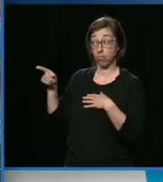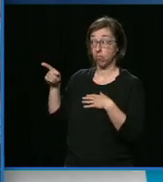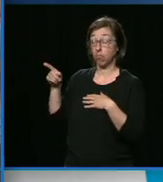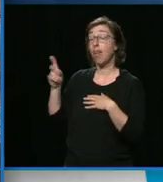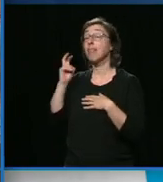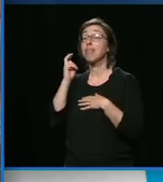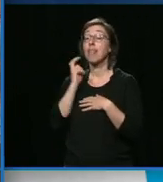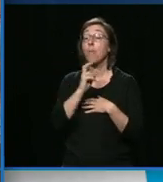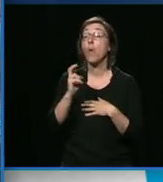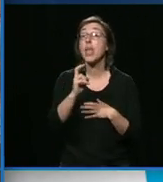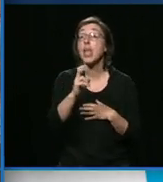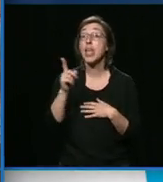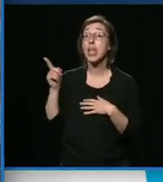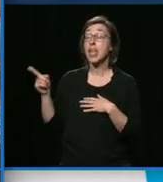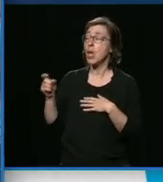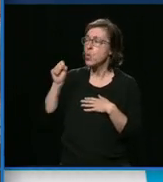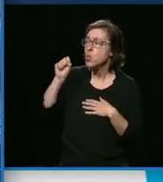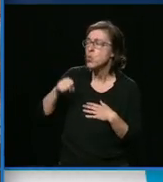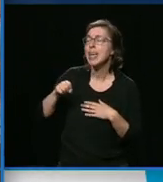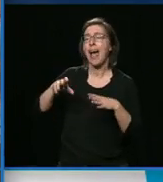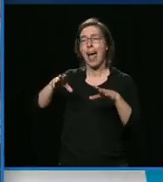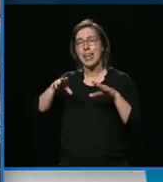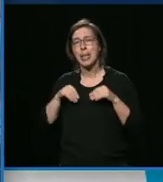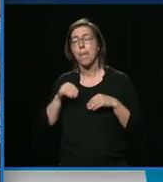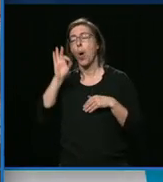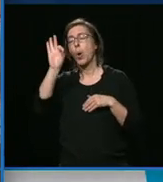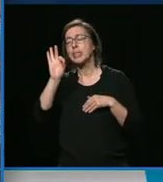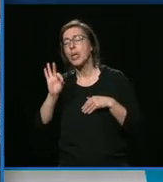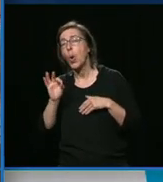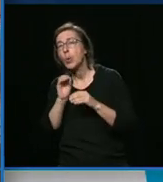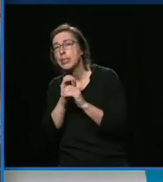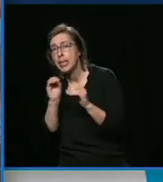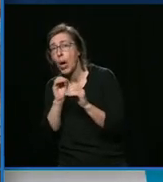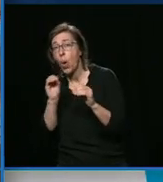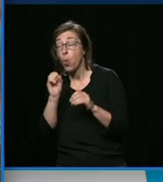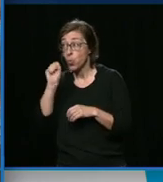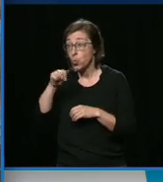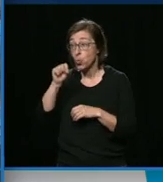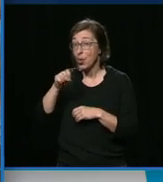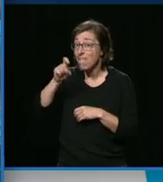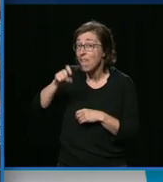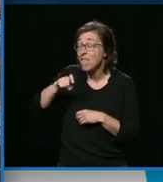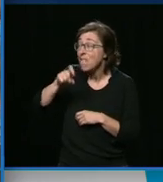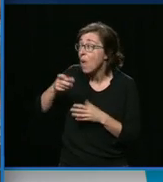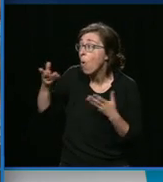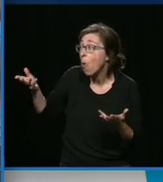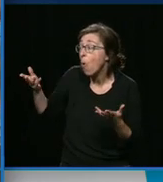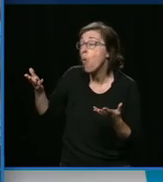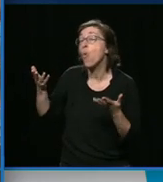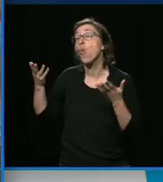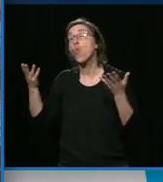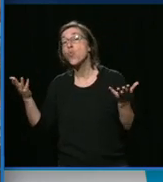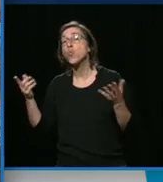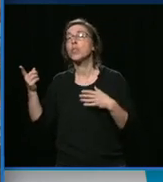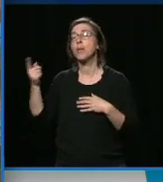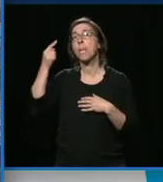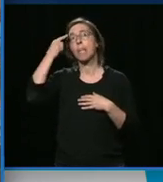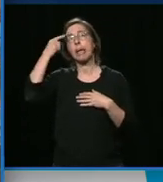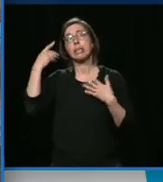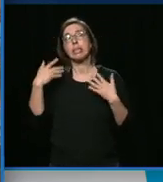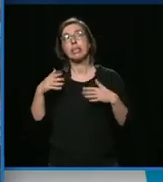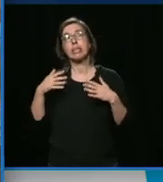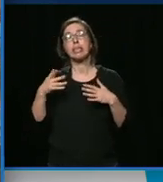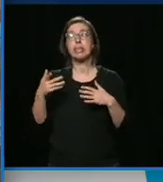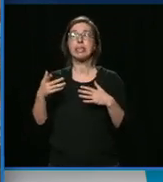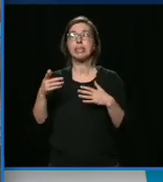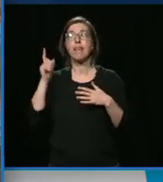condition ou est-ce qu'il va laisser l'aile droite de son caucus fouler aux pieds la volonté populaire des gens de Québec qui en veulent